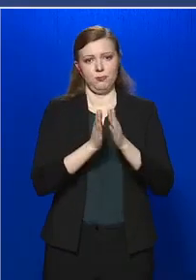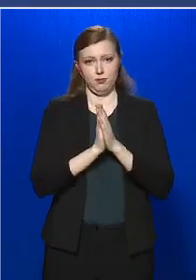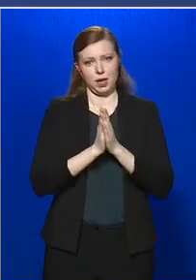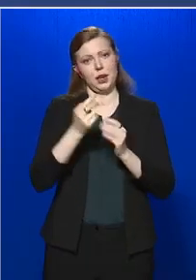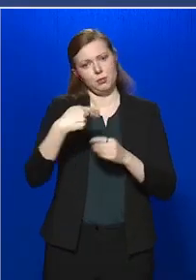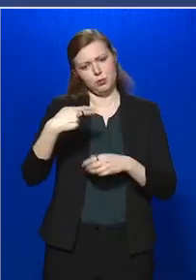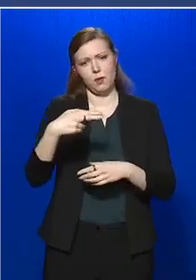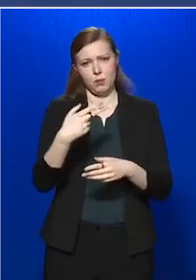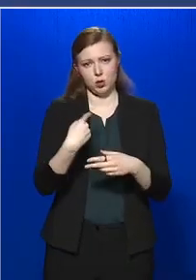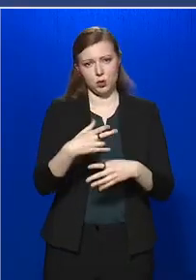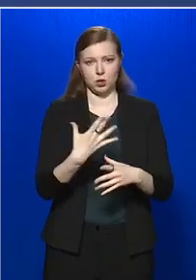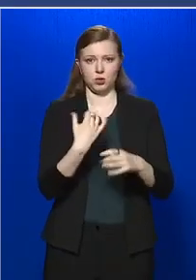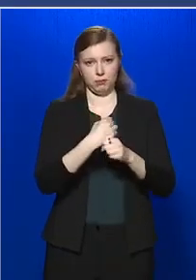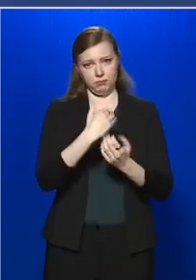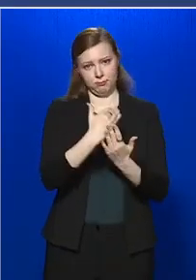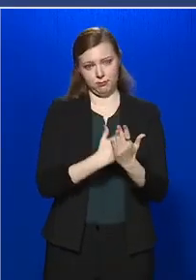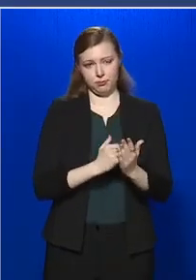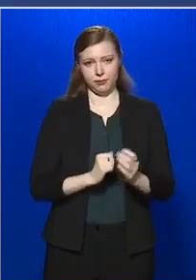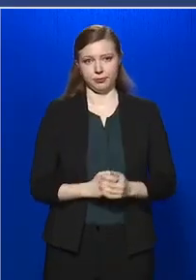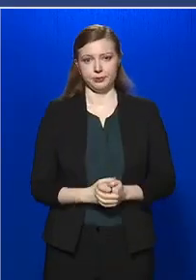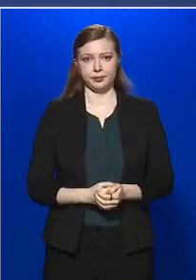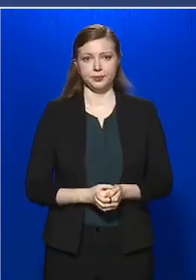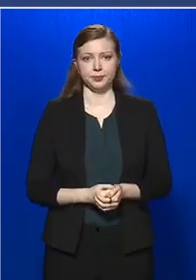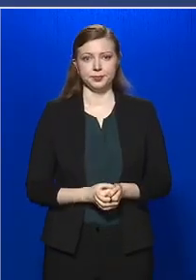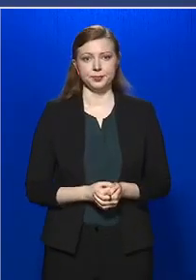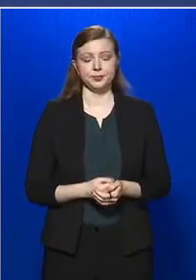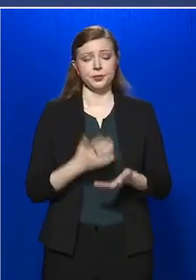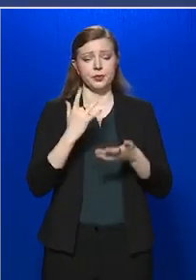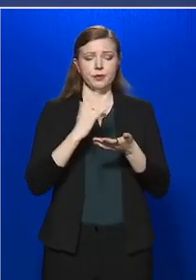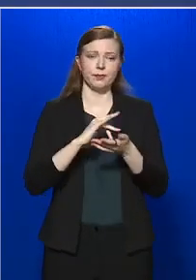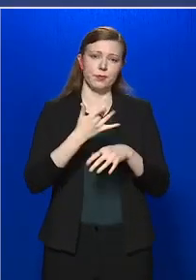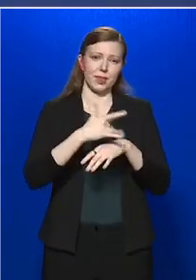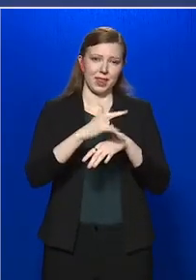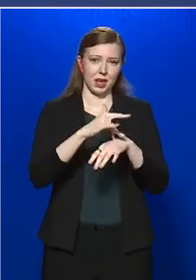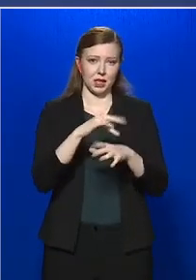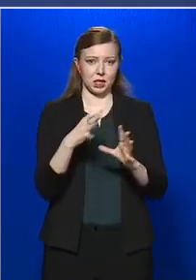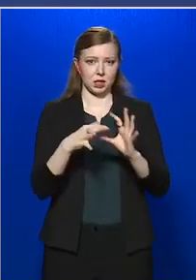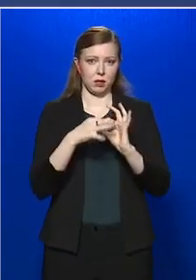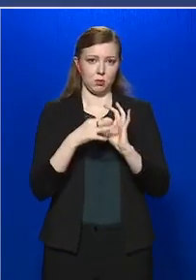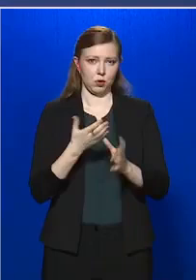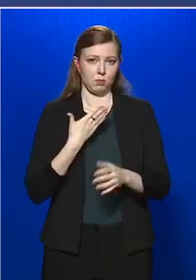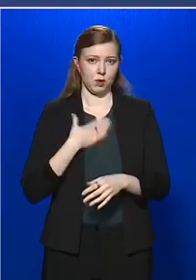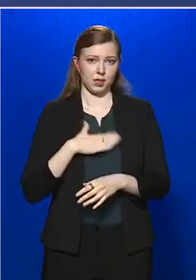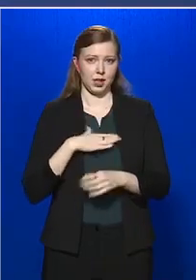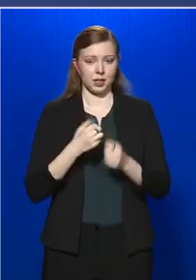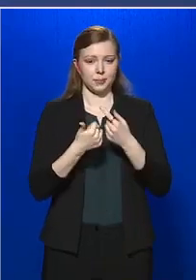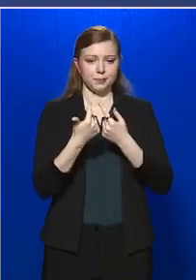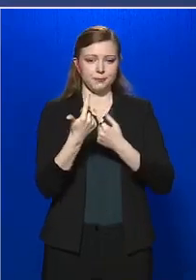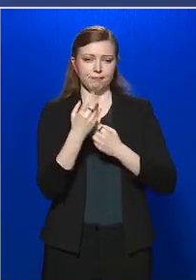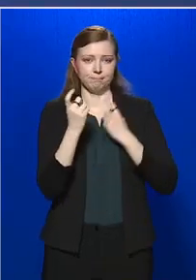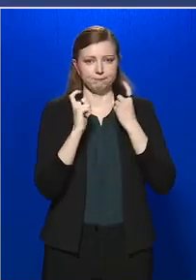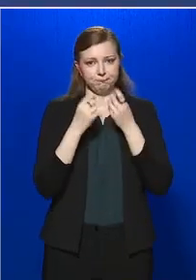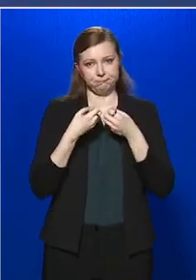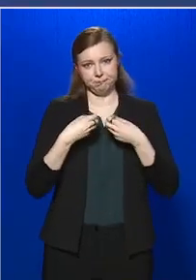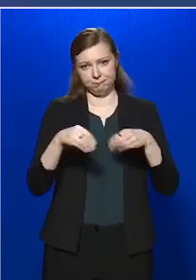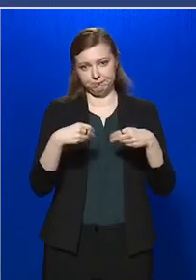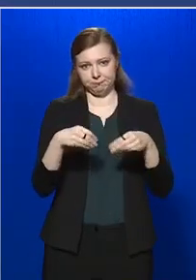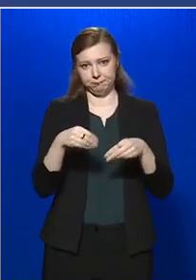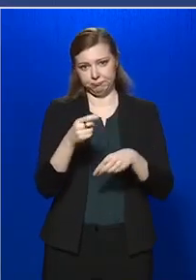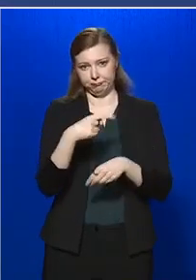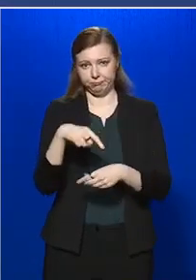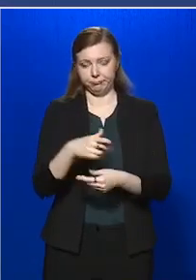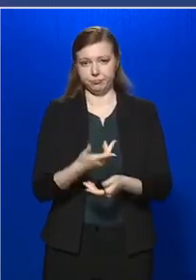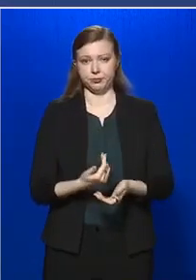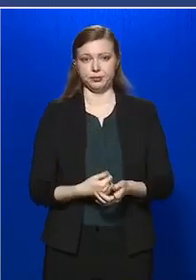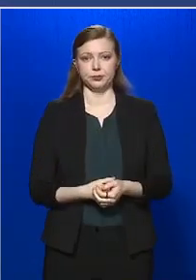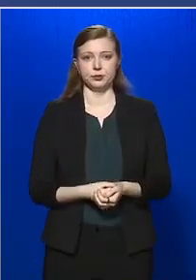önöket. A tesztekkel kapcsolatban szeretnék néhány gondolatot említeni önöknek,